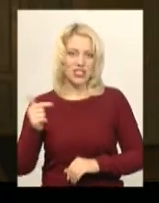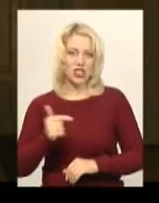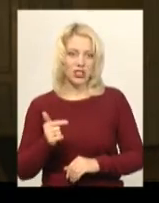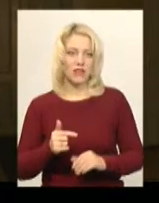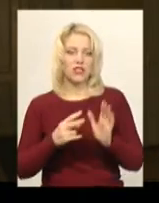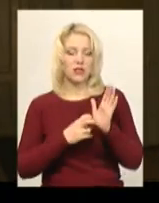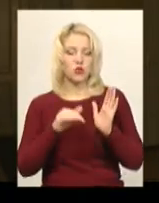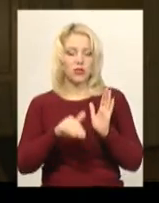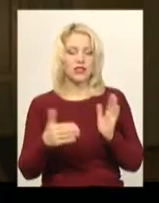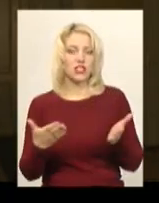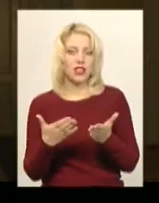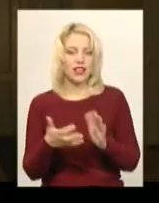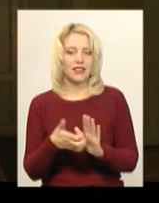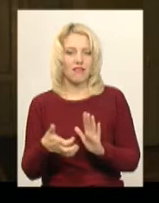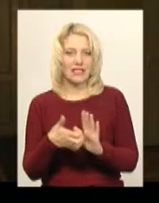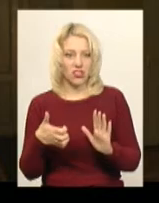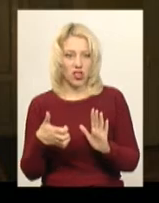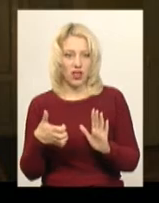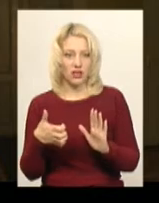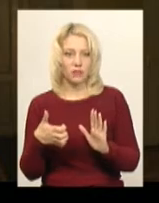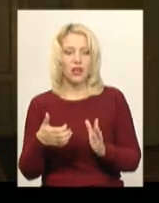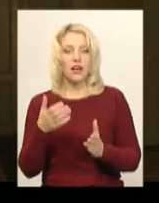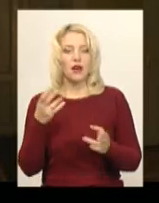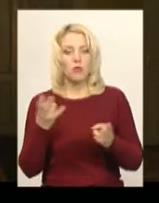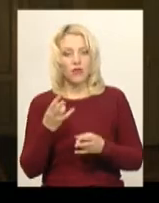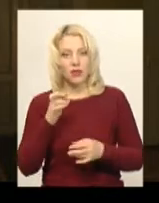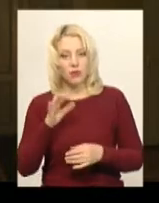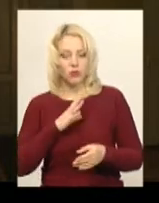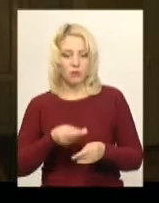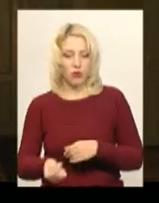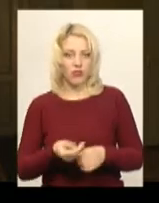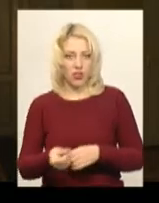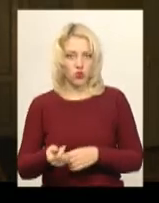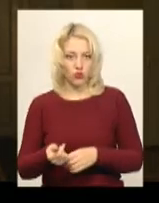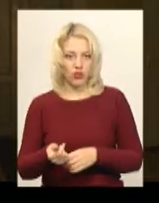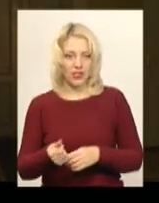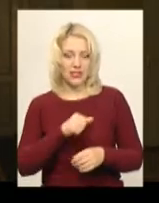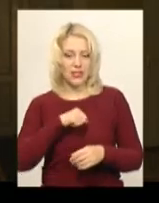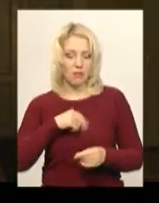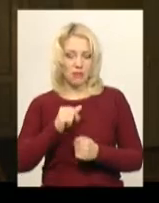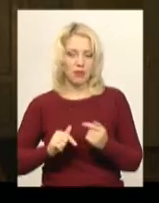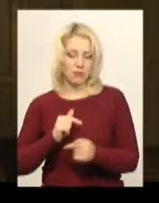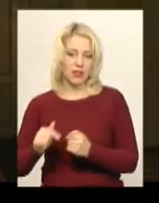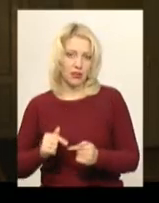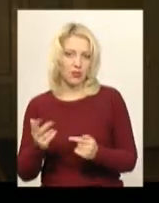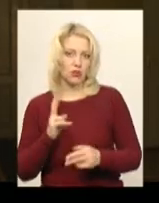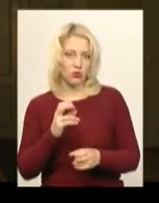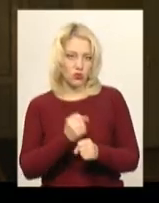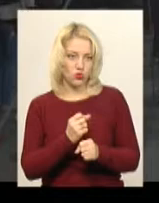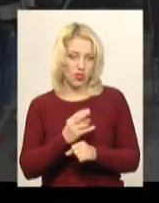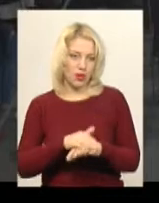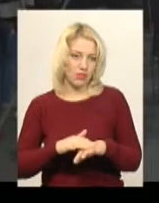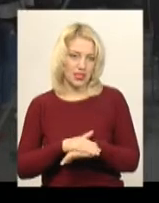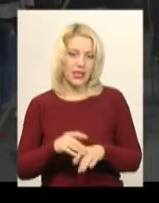700 тисяч, яких не вистачає, мали би профінансувати самі підприємці, які працюють на